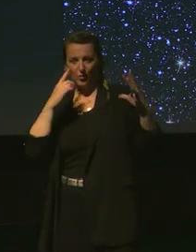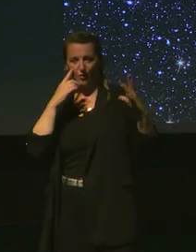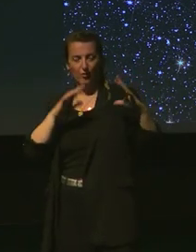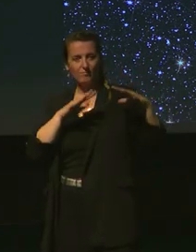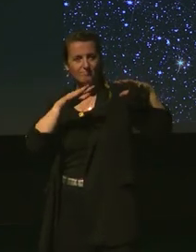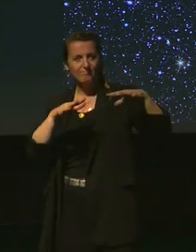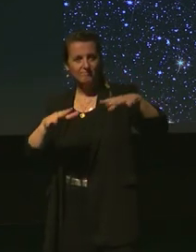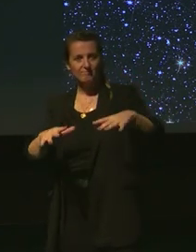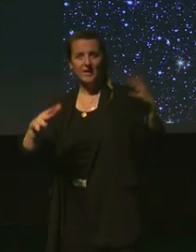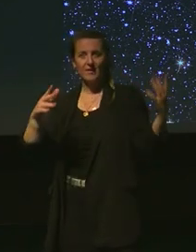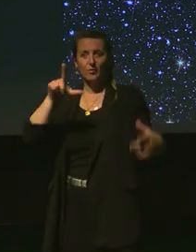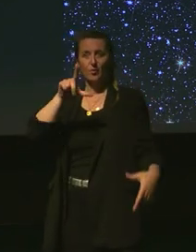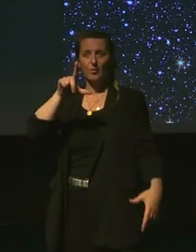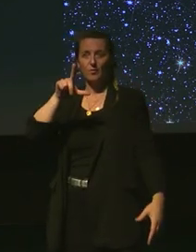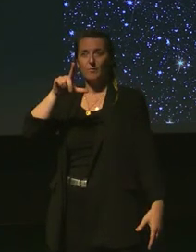'Ethan qui est au poil nord